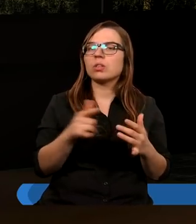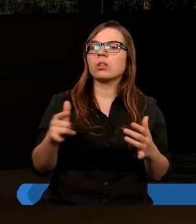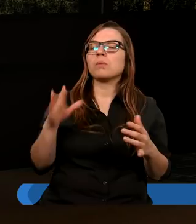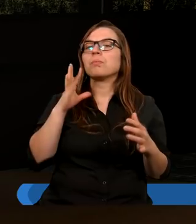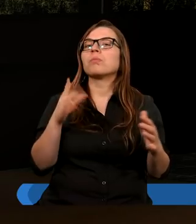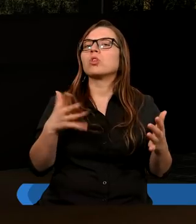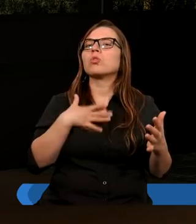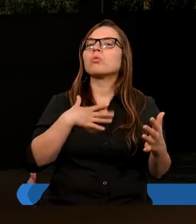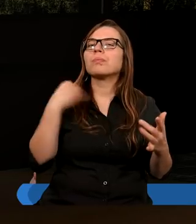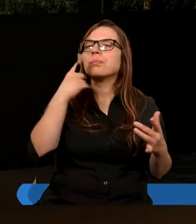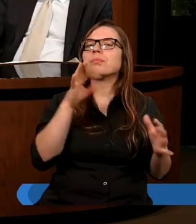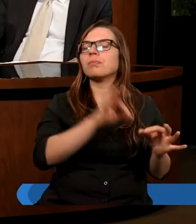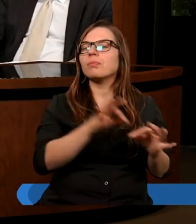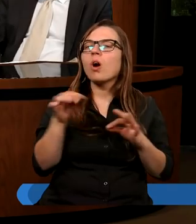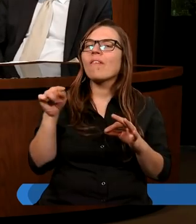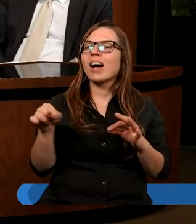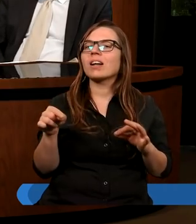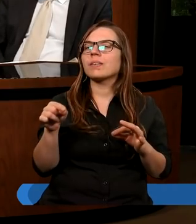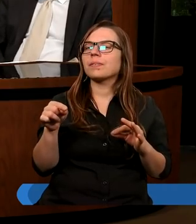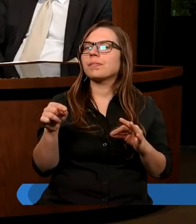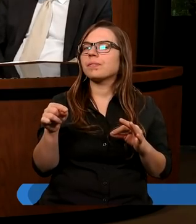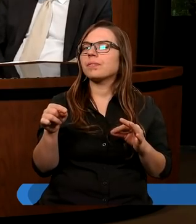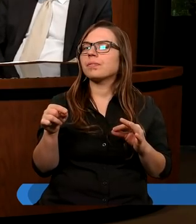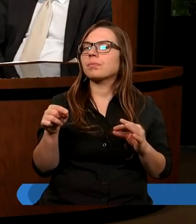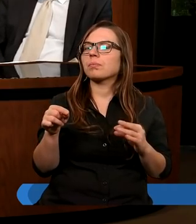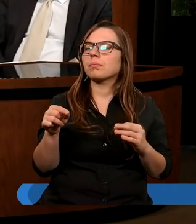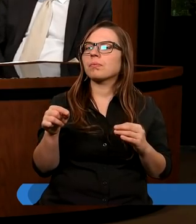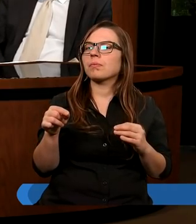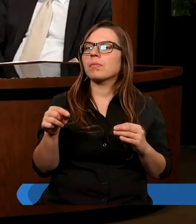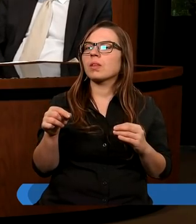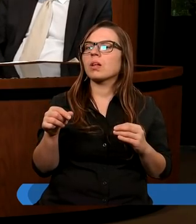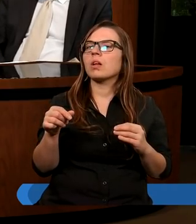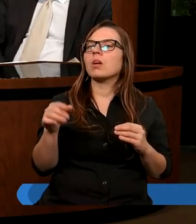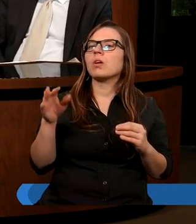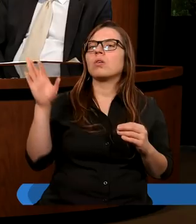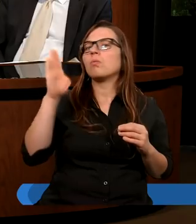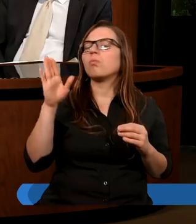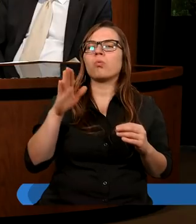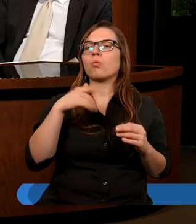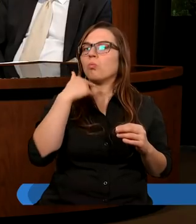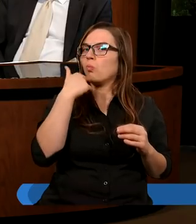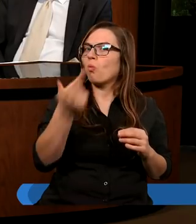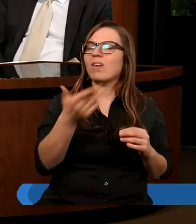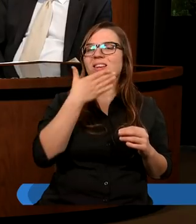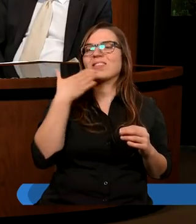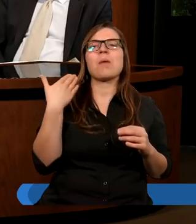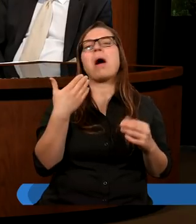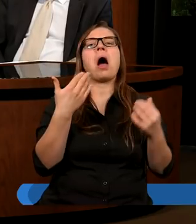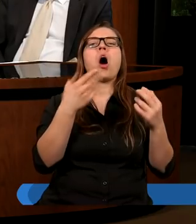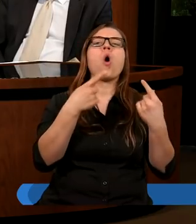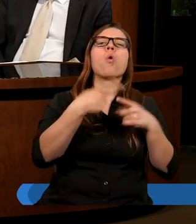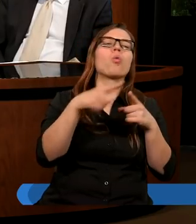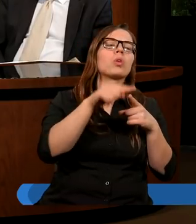wprowadził. I oni tak jakby, jak tutaj Bóg powiedział, Bóg nie ma względu na osoby, ale ludzie